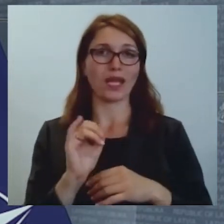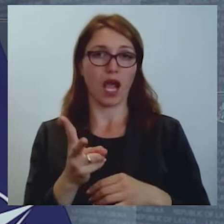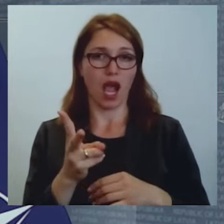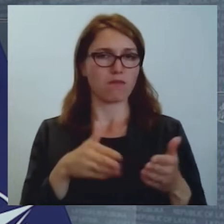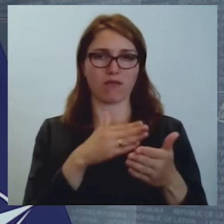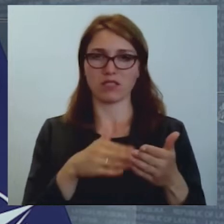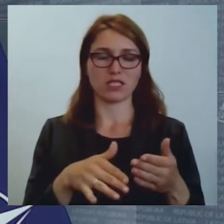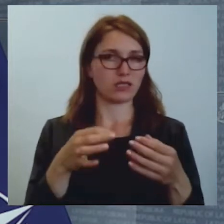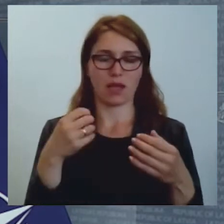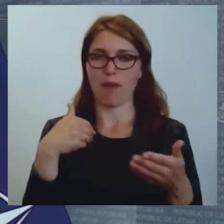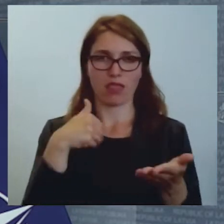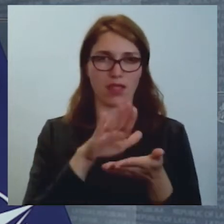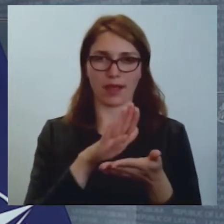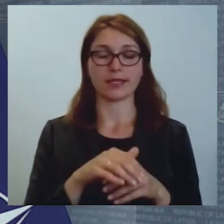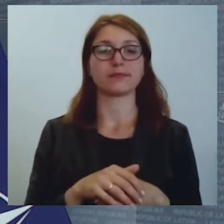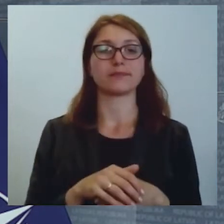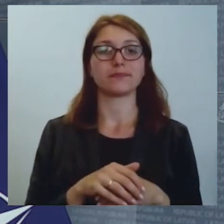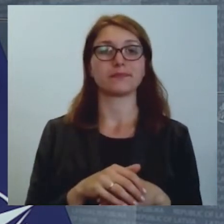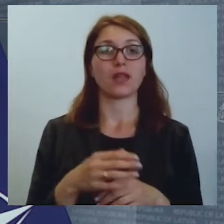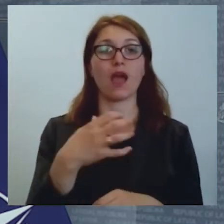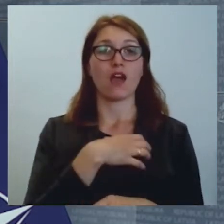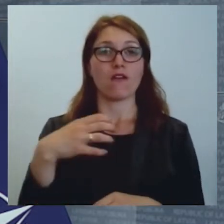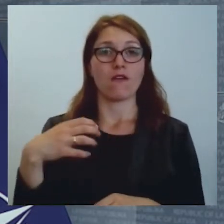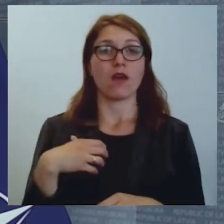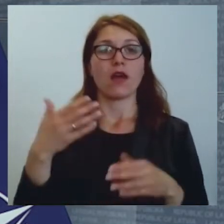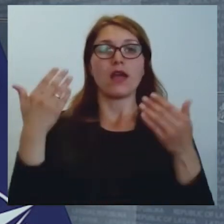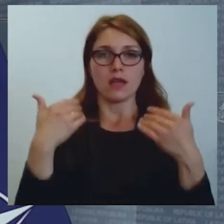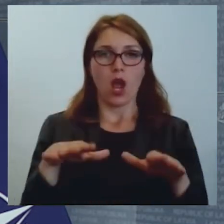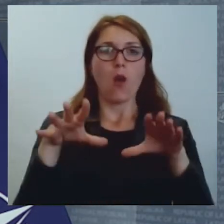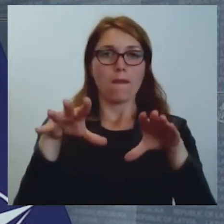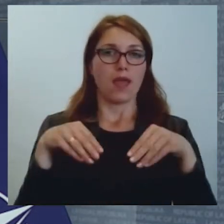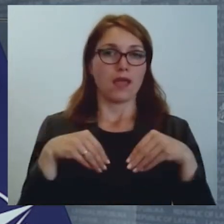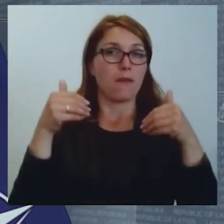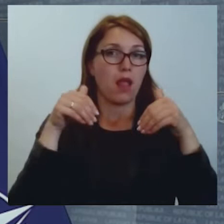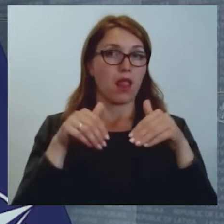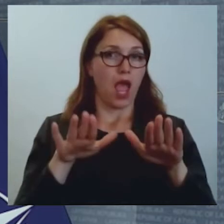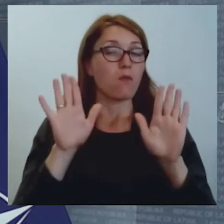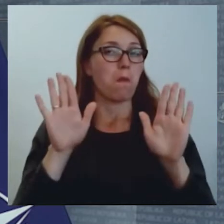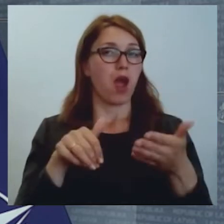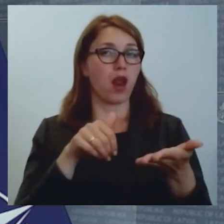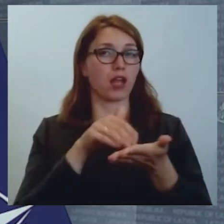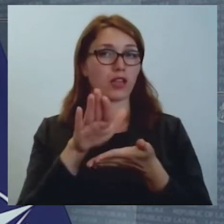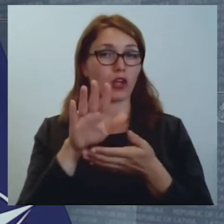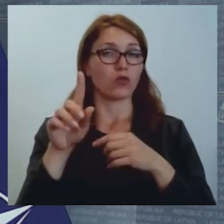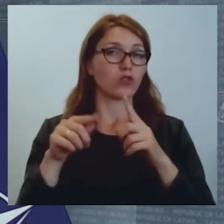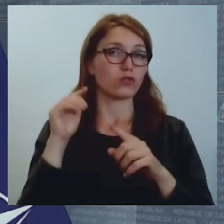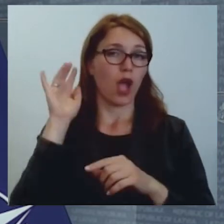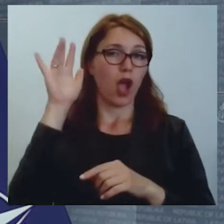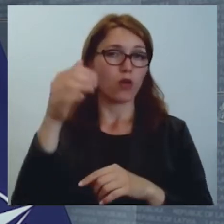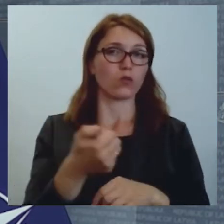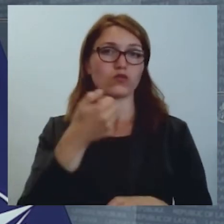Tātad valdība jau ir pieņēmus lēmums par atteikšanos no nākamajos gados,